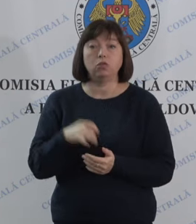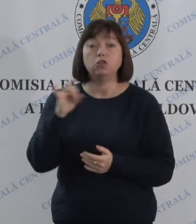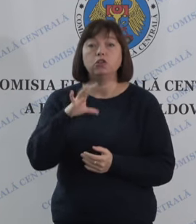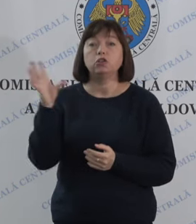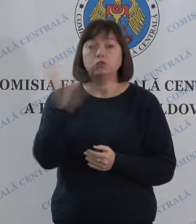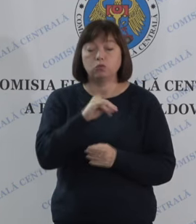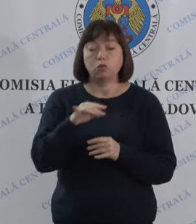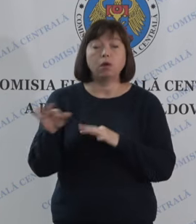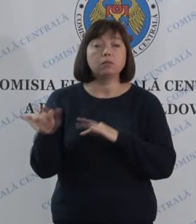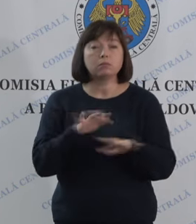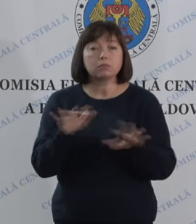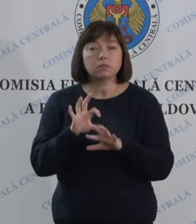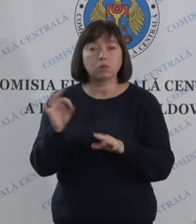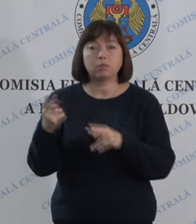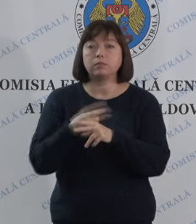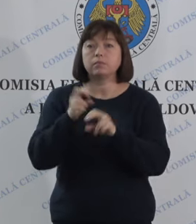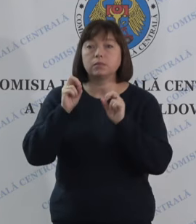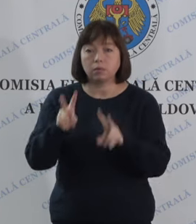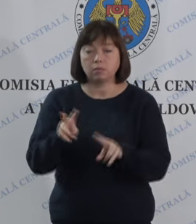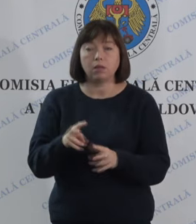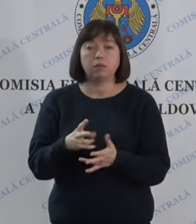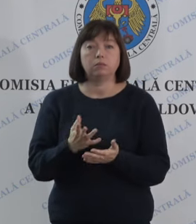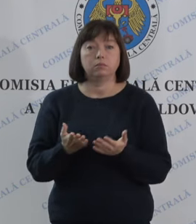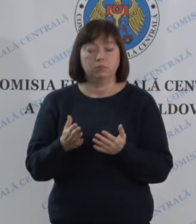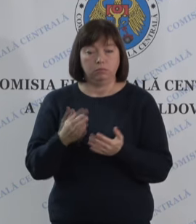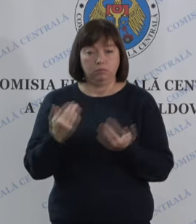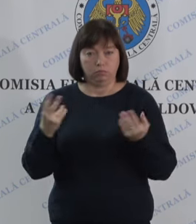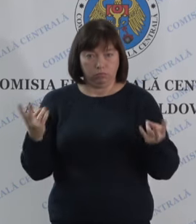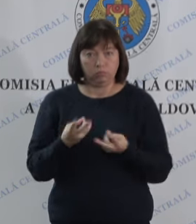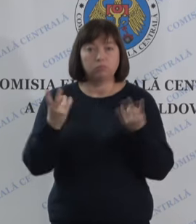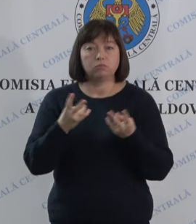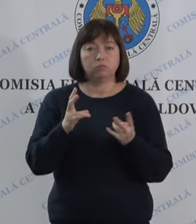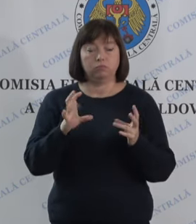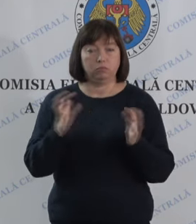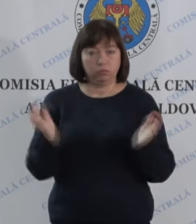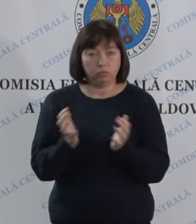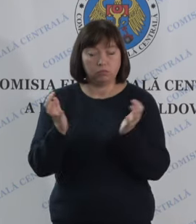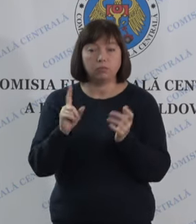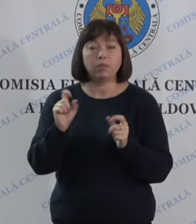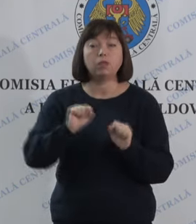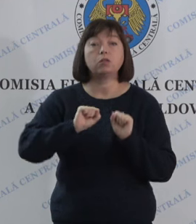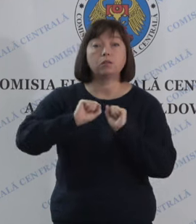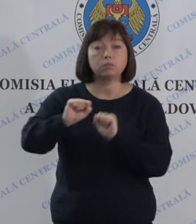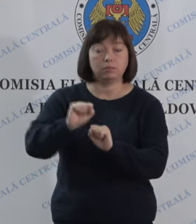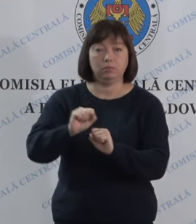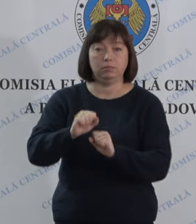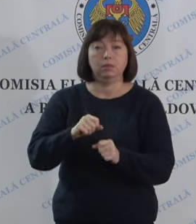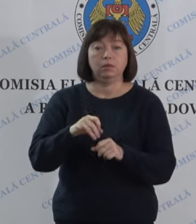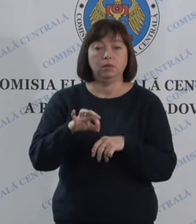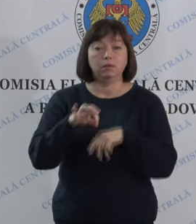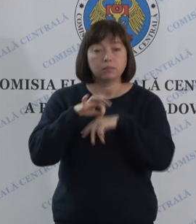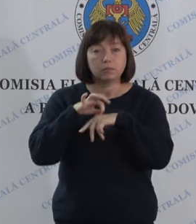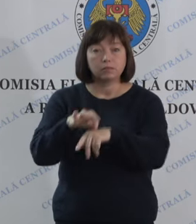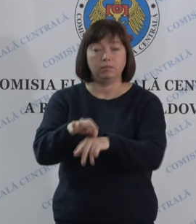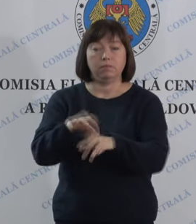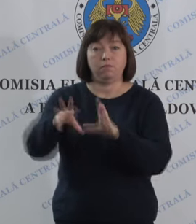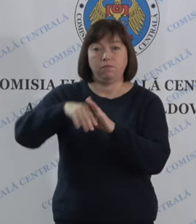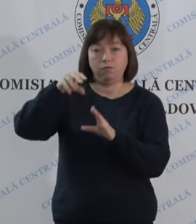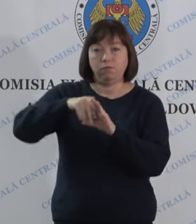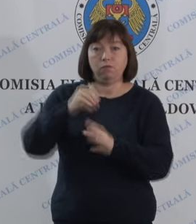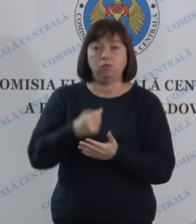toate măsurile de siguranță sunt în vigoare pentru a proteja integritatea procesului de vot.